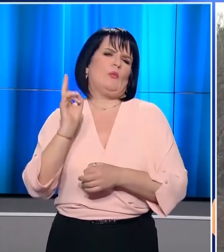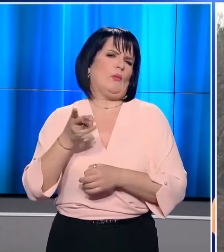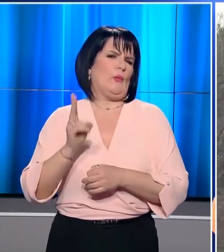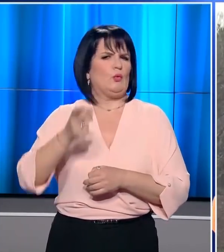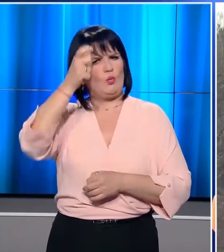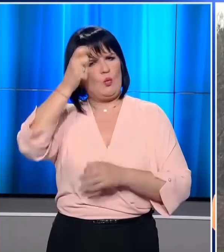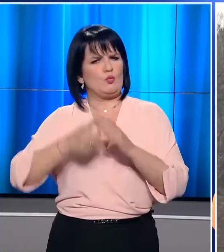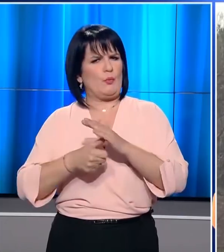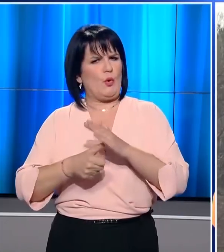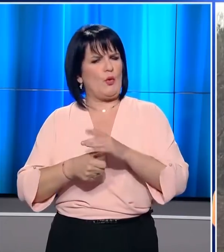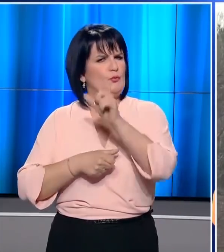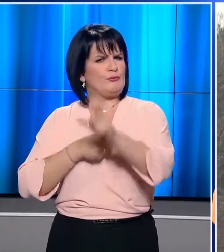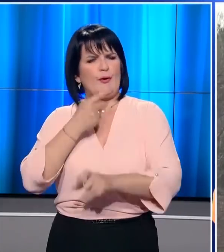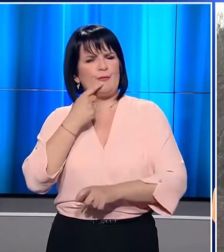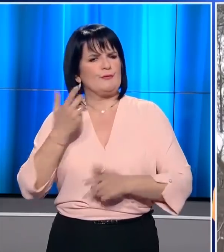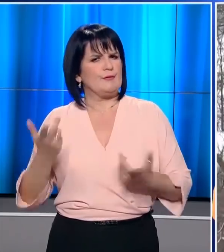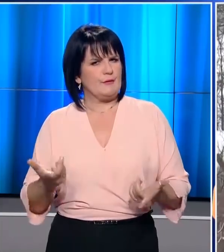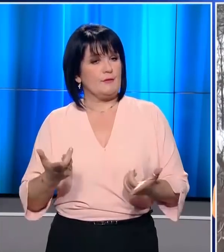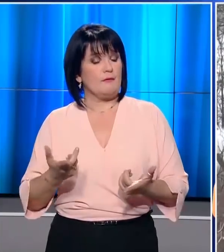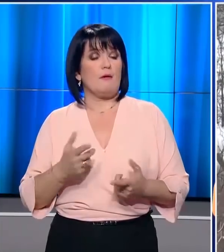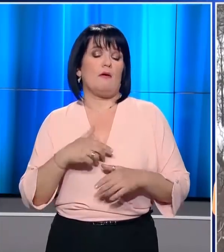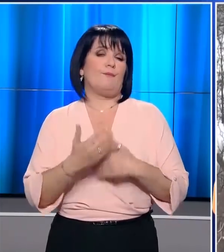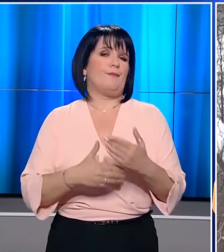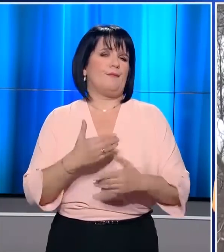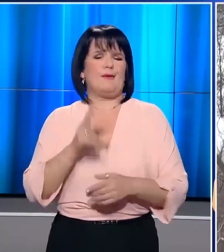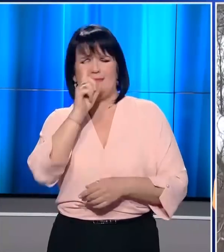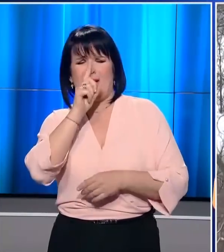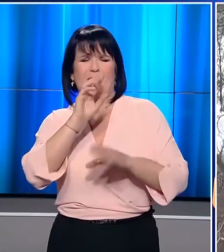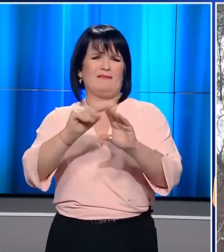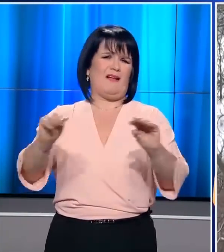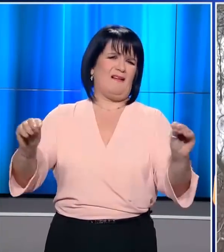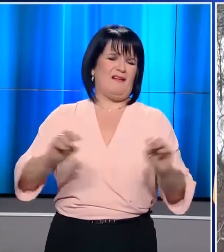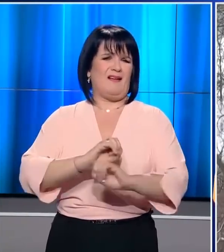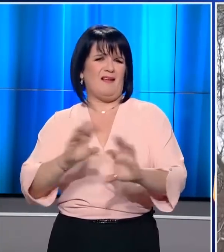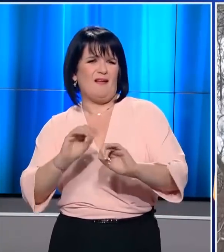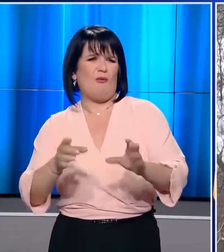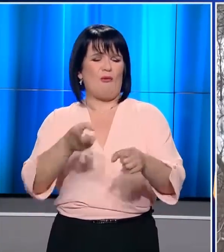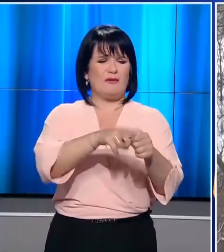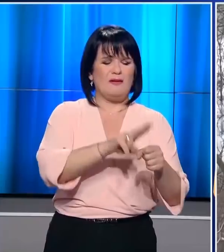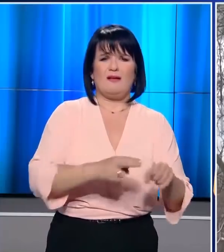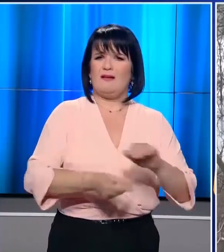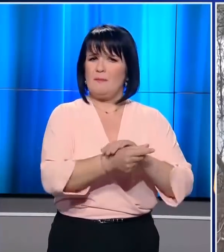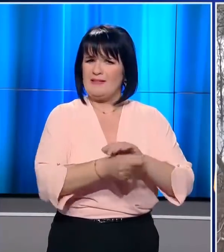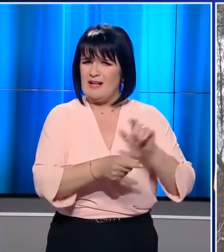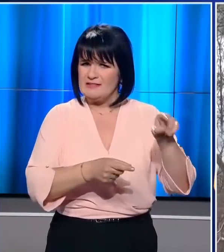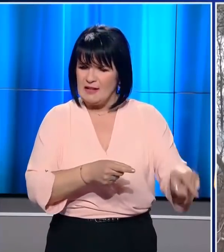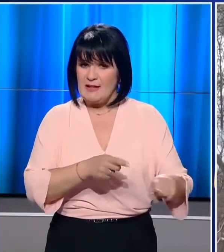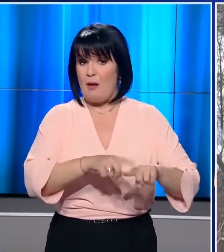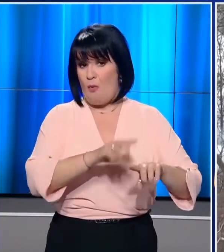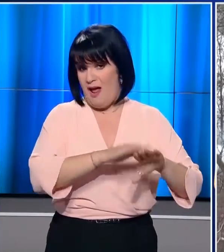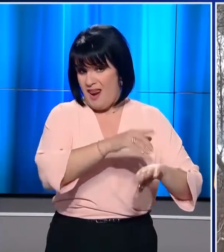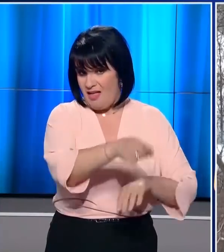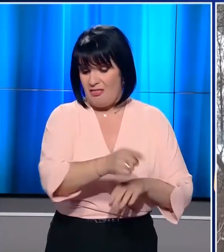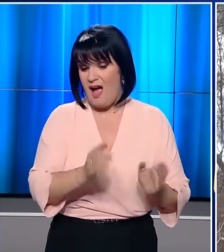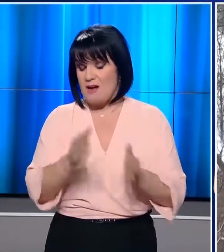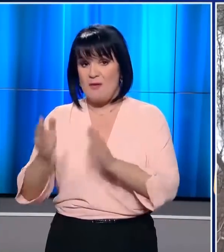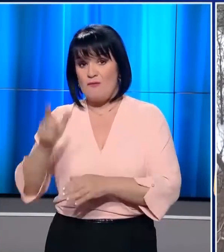Πρόεδρος. Ο Ταγί Περντογάν πιστός στην τακτική των fake news επαναλαμβάνει τα περί νεκρών μεταναστών στον Εύρο, ενώ δηλώνει ότι